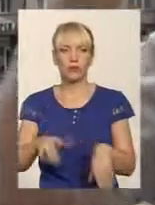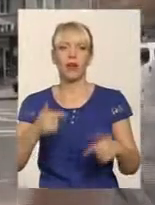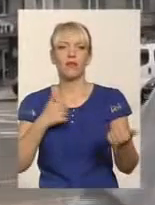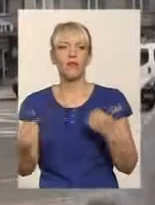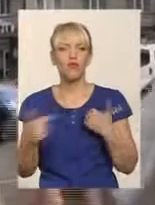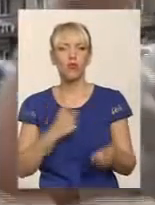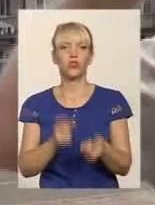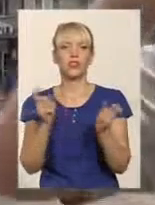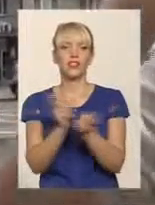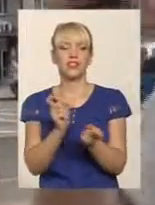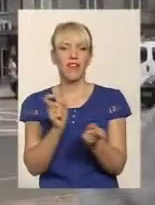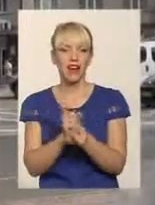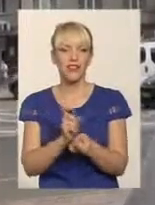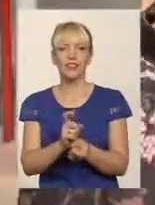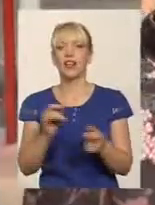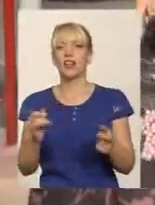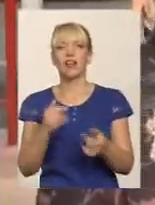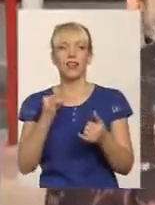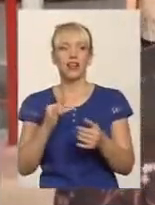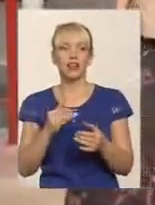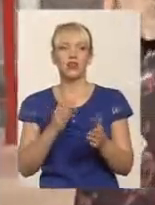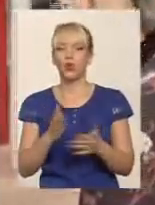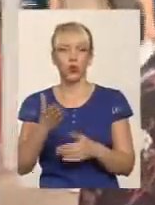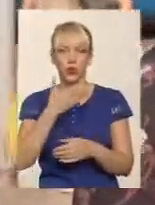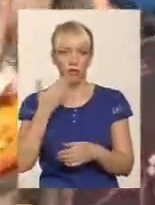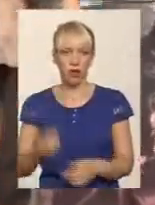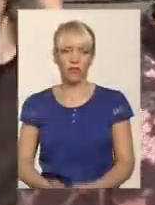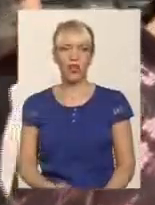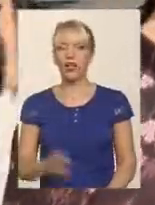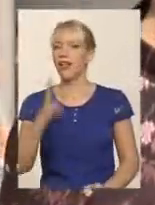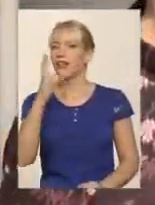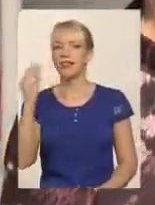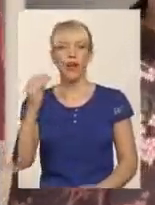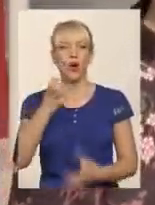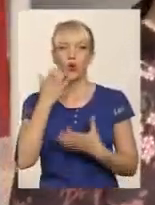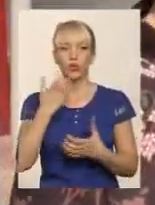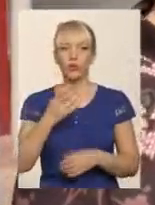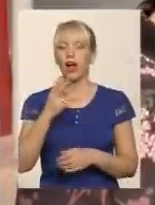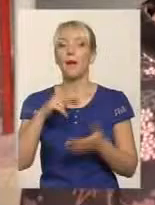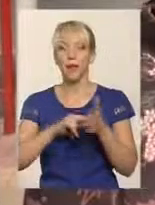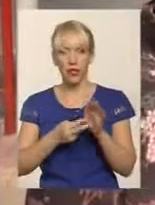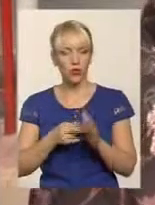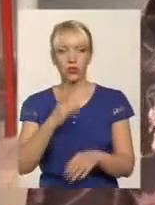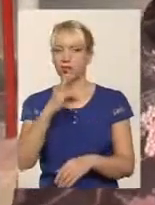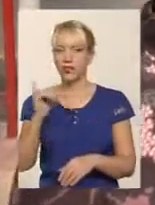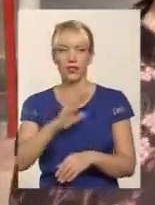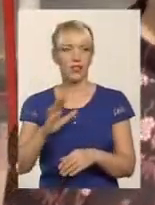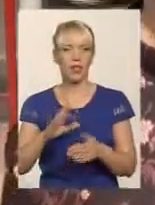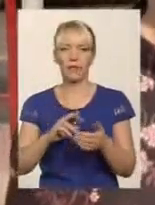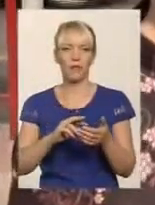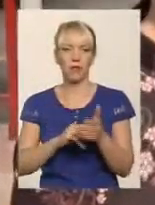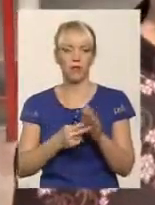мучається, свариться, і толку нема. Не утепляла. А плануєте? Ні, не планую. Чому? Не